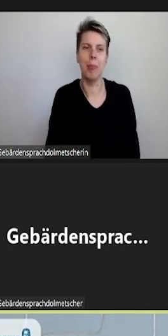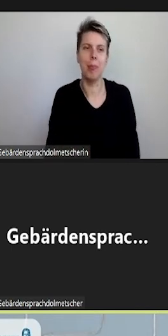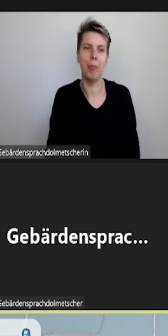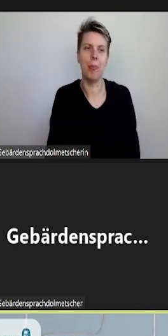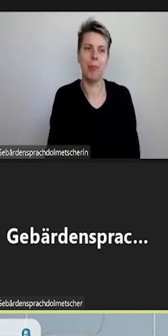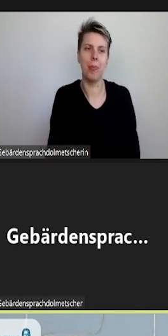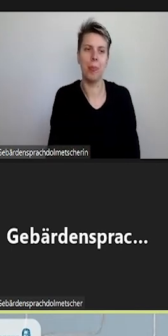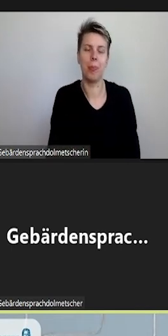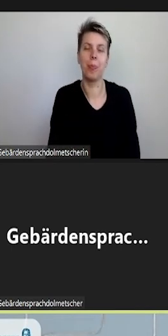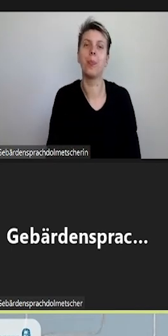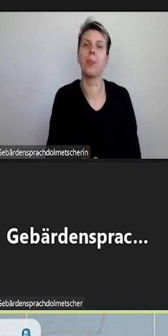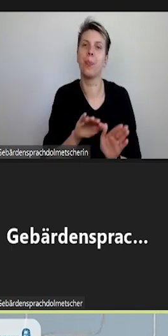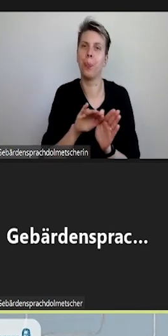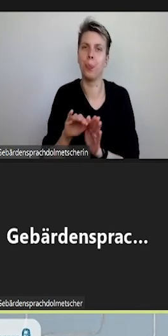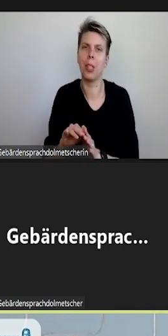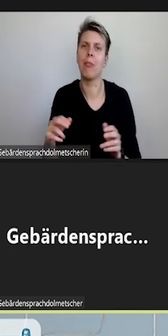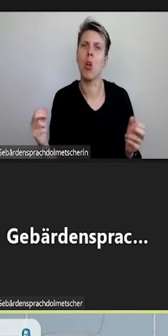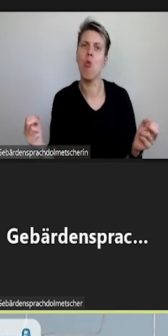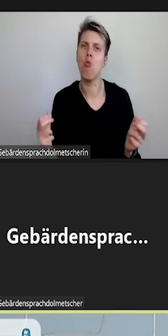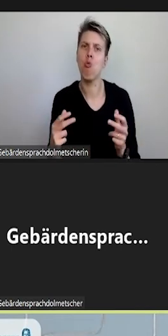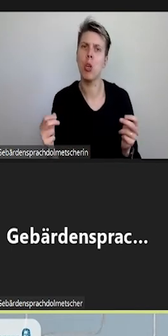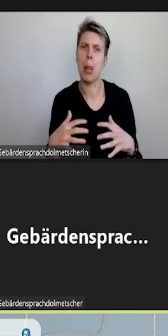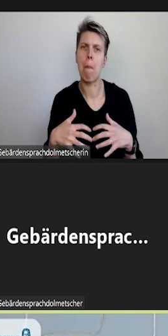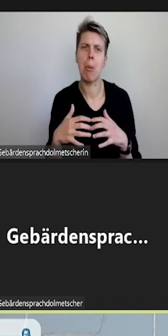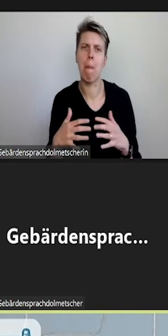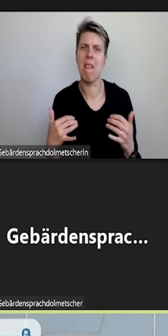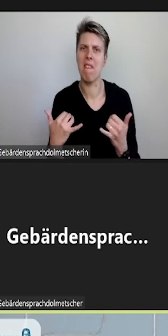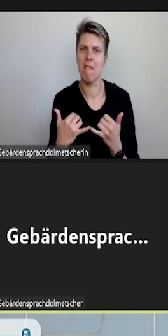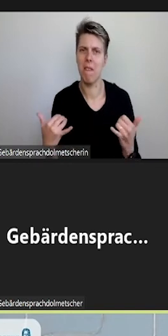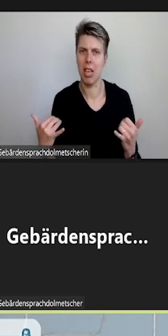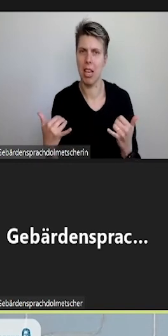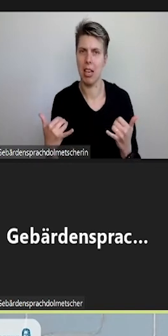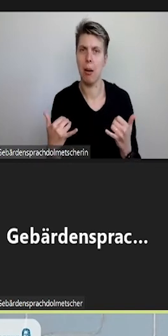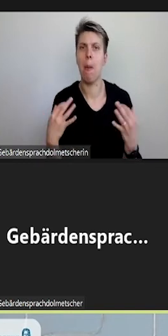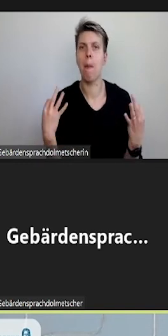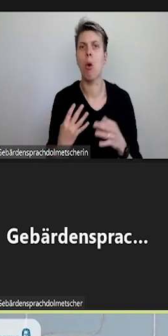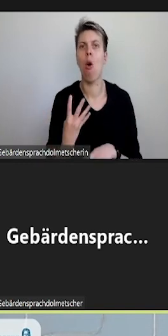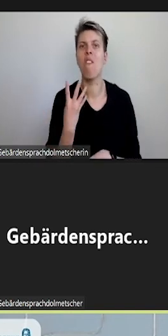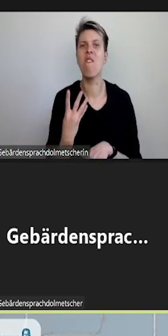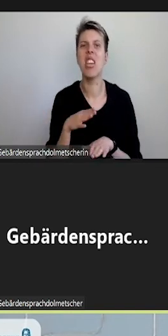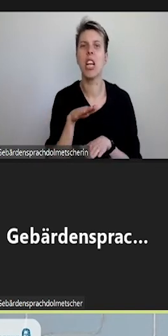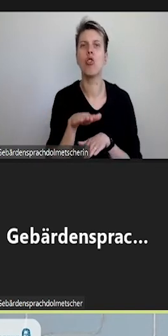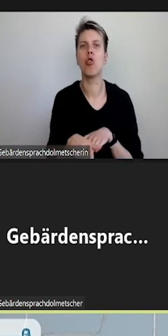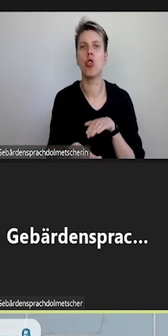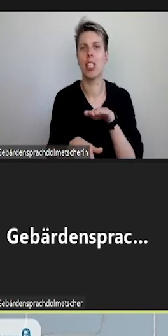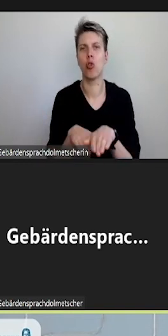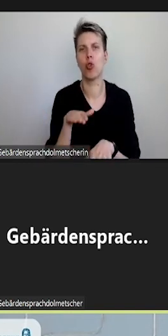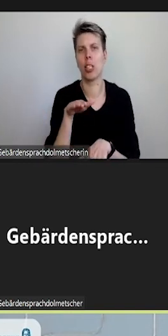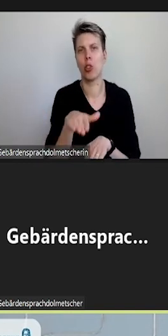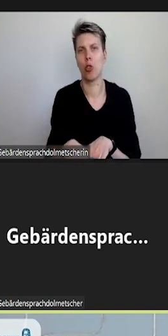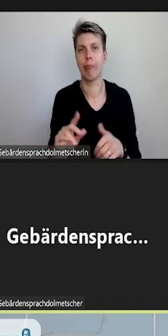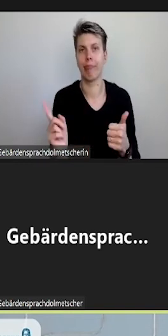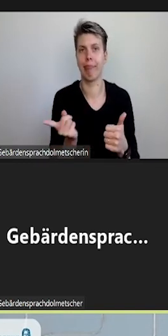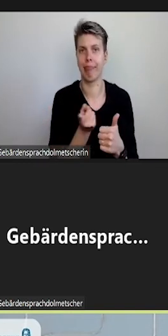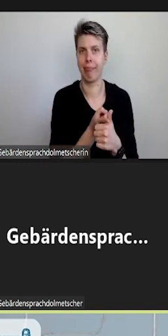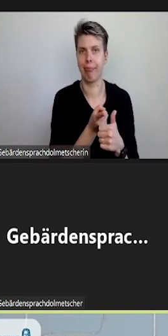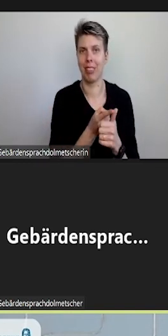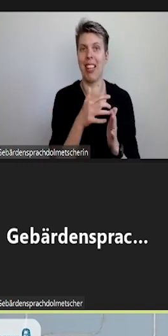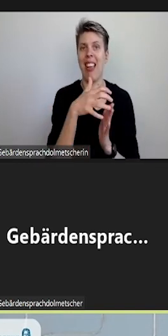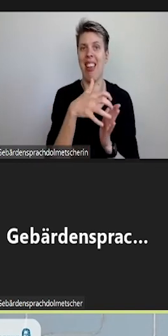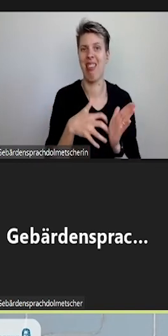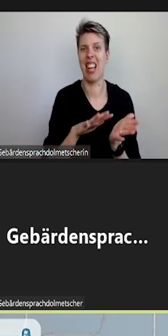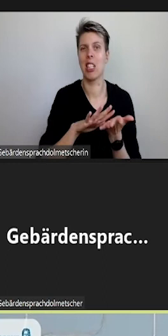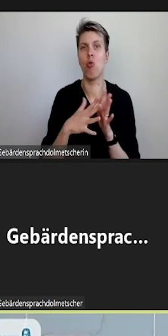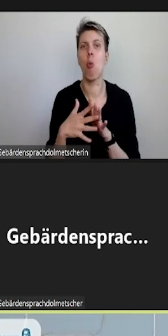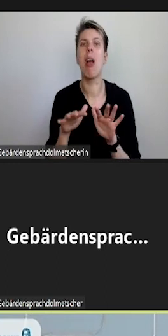Kommen wir nun zur Erstellung von Untertiteln anhand von vier Schritten. Als erstes muss der Text transkribiert